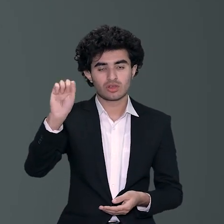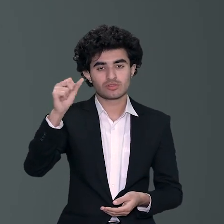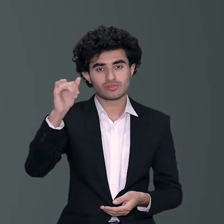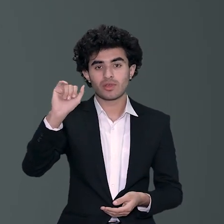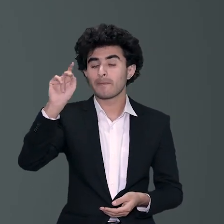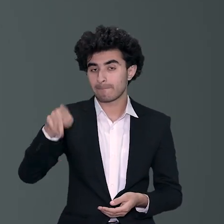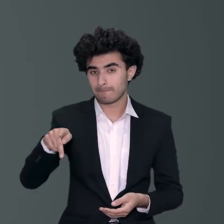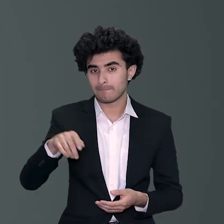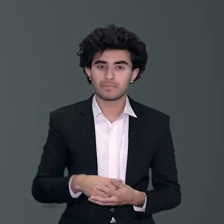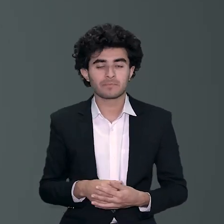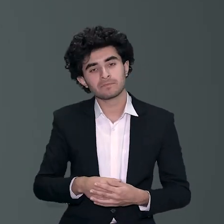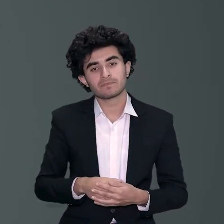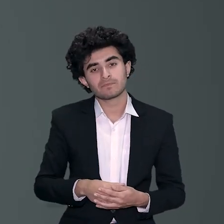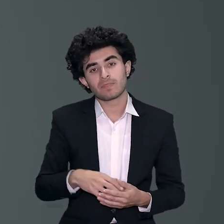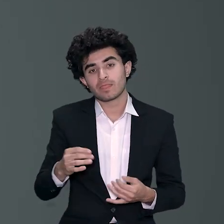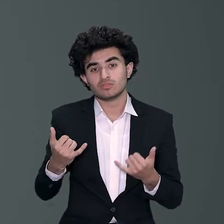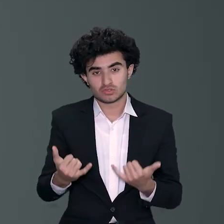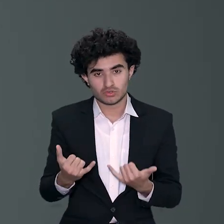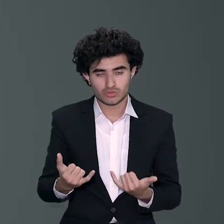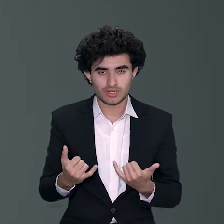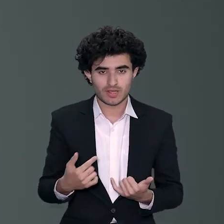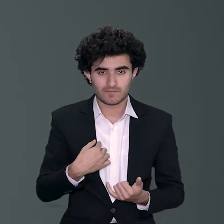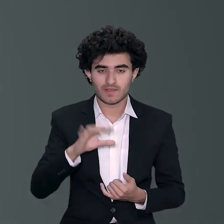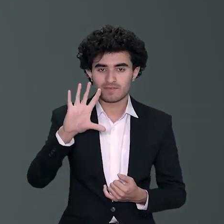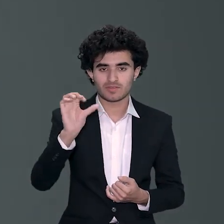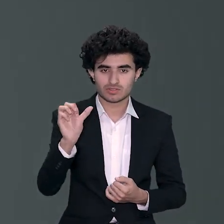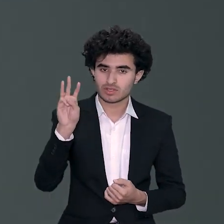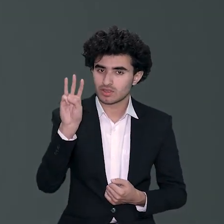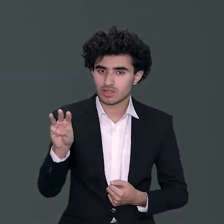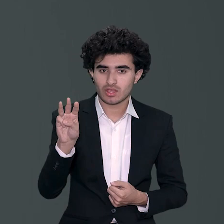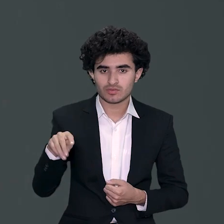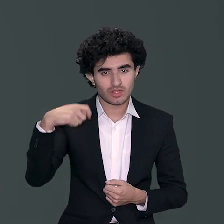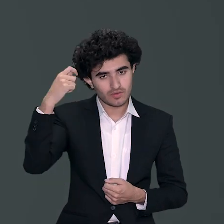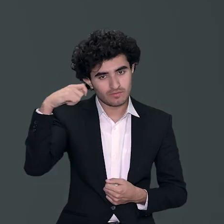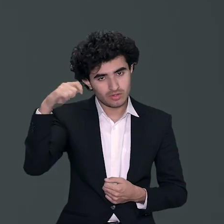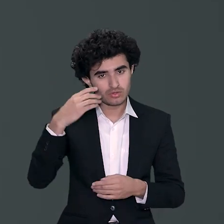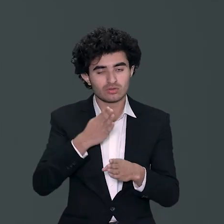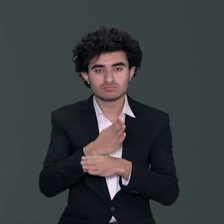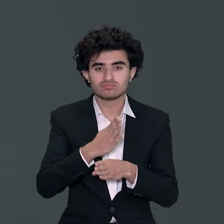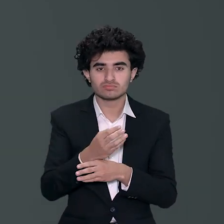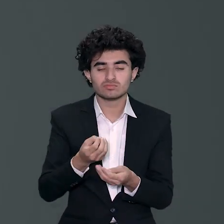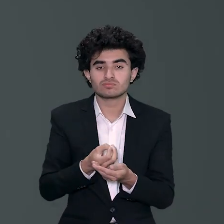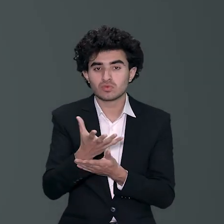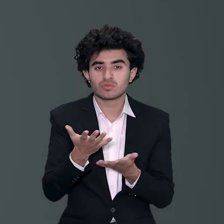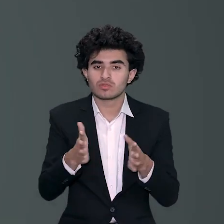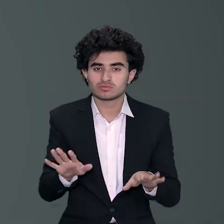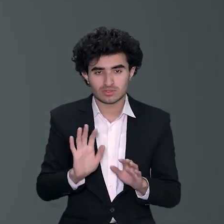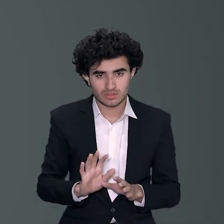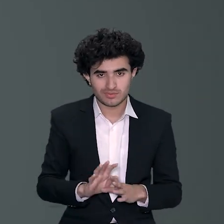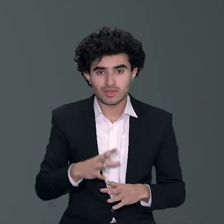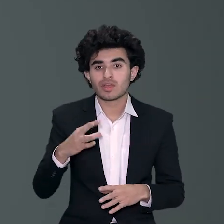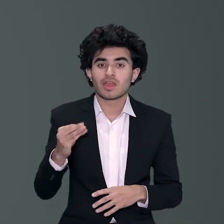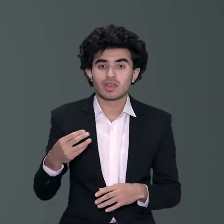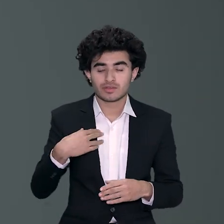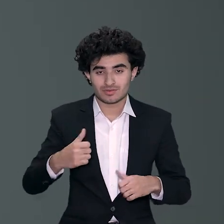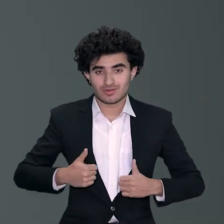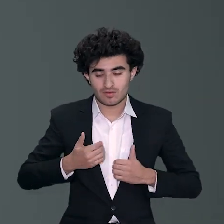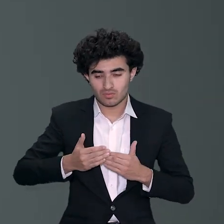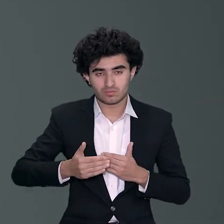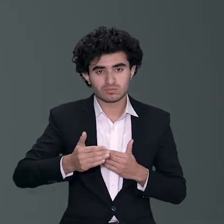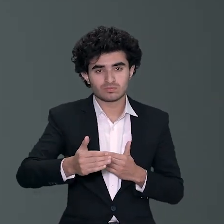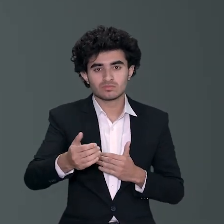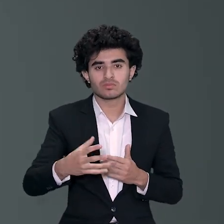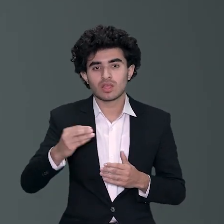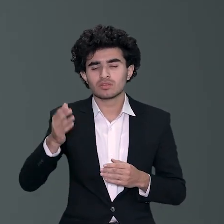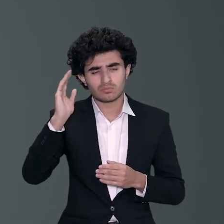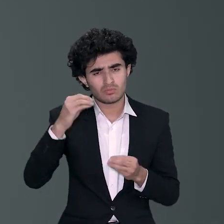جو ڈیزرونگ تھے اور جن کے پاس اپورچنٹیز نہیں تھی آج نیئر پیر پہ ہم نے 56,000 ویڈیو لیکچرز آئی تک پروڈیوز کر لی